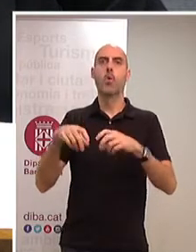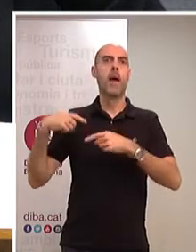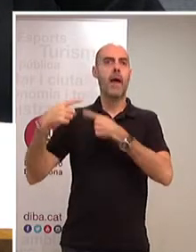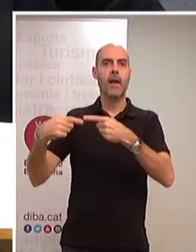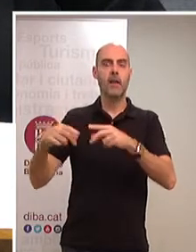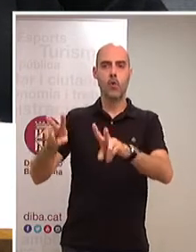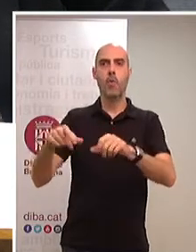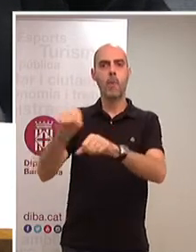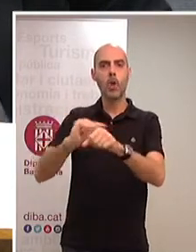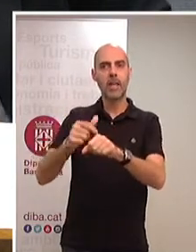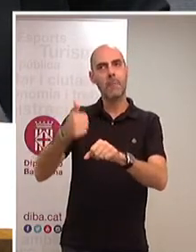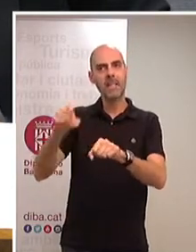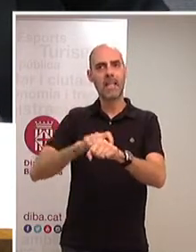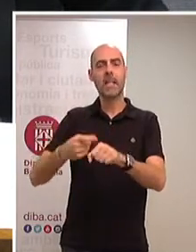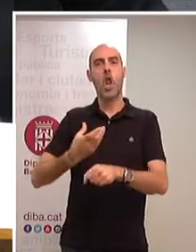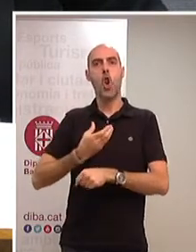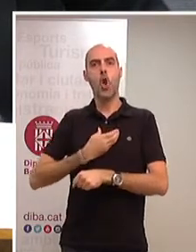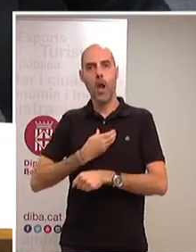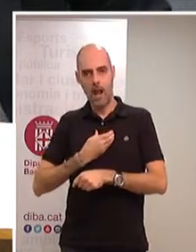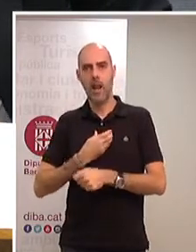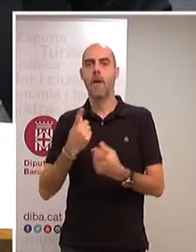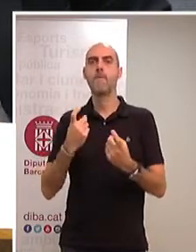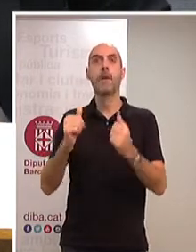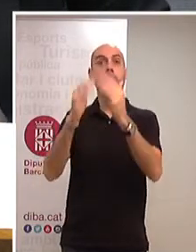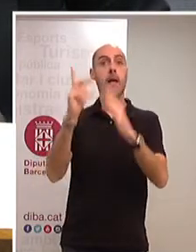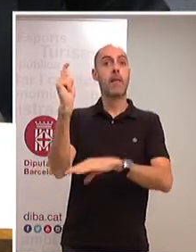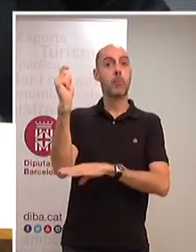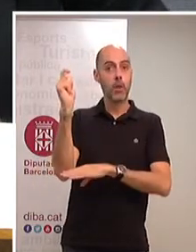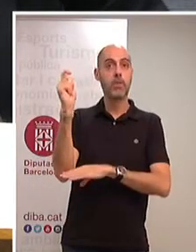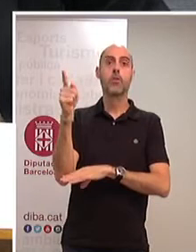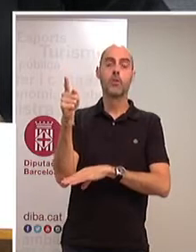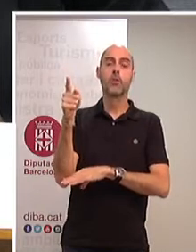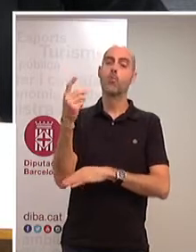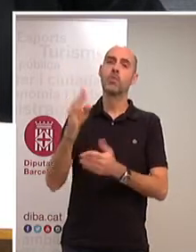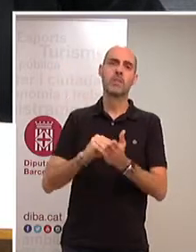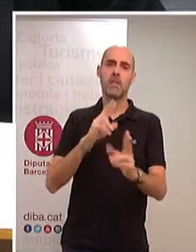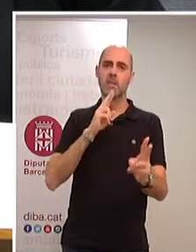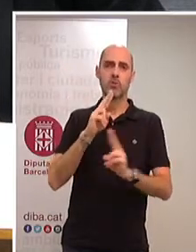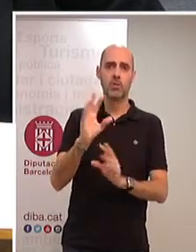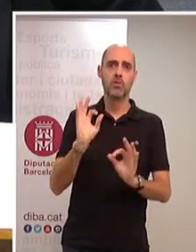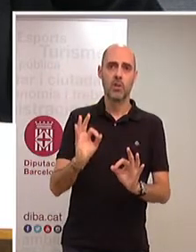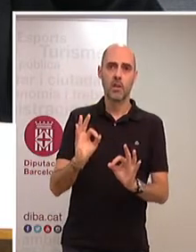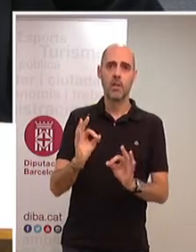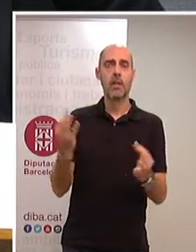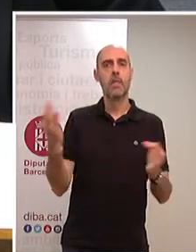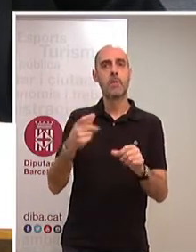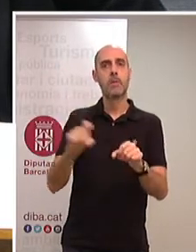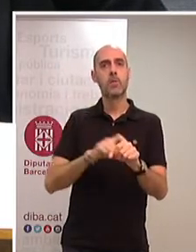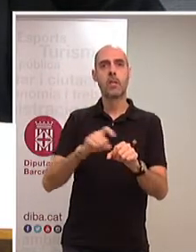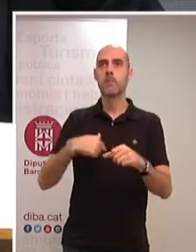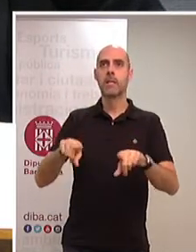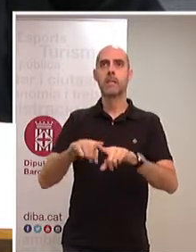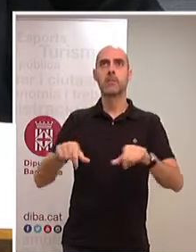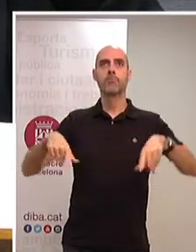política des del món local. Creiem que la diputació, és una cosa que hem insistit moltes vegades, ha de ser, ha de jugar aquest paper,